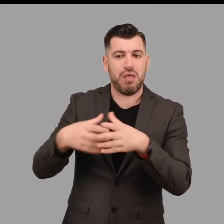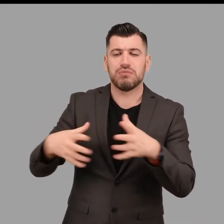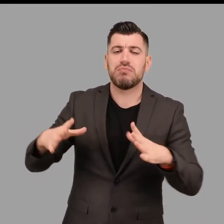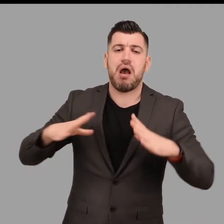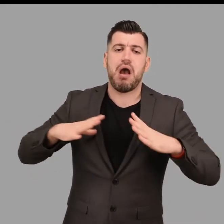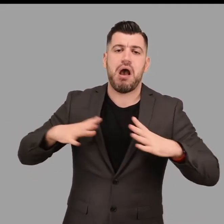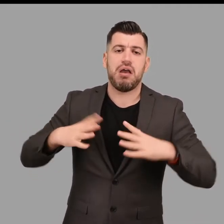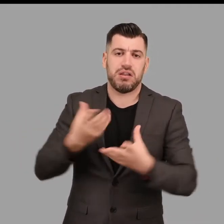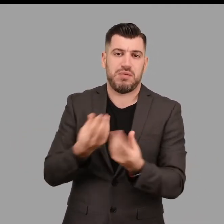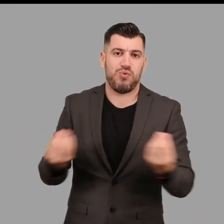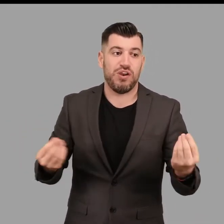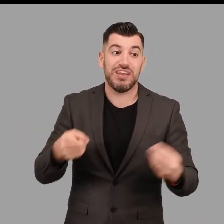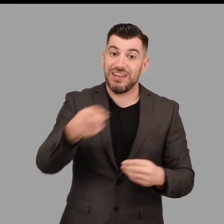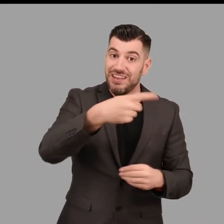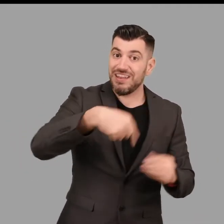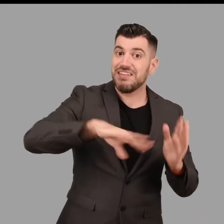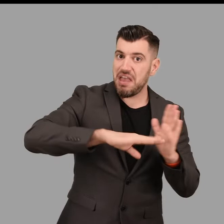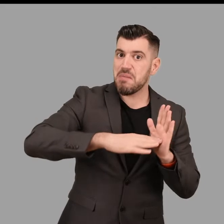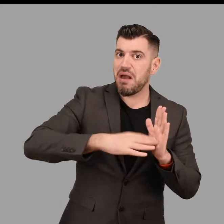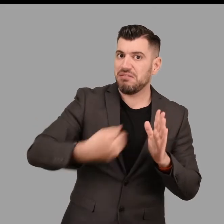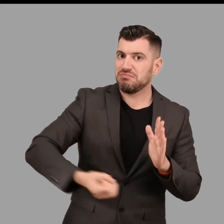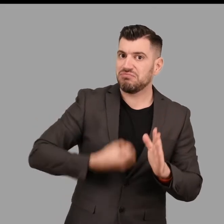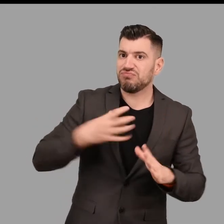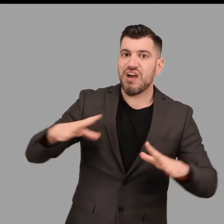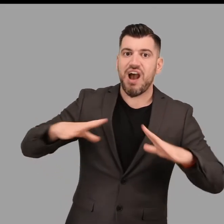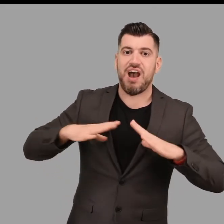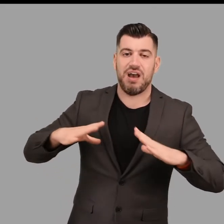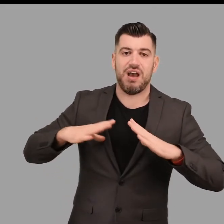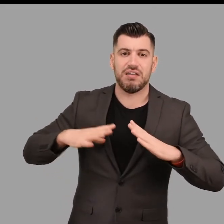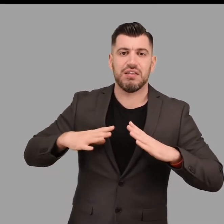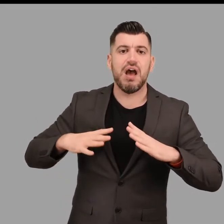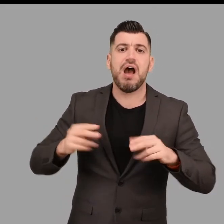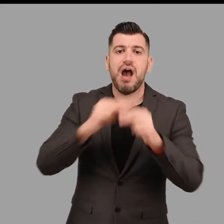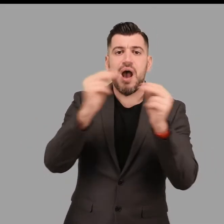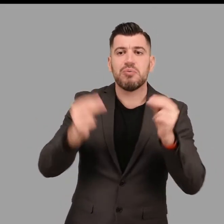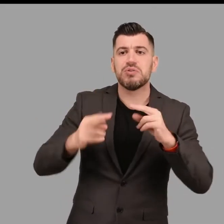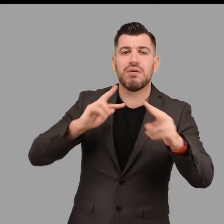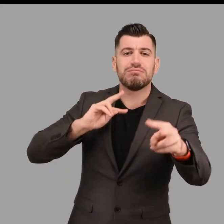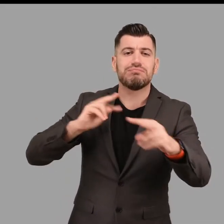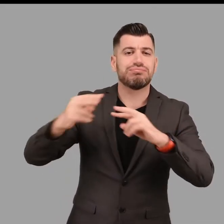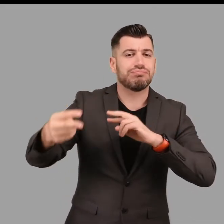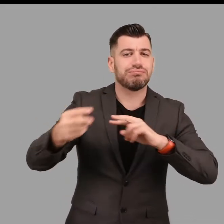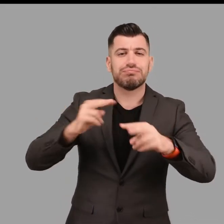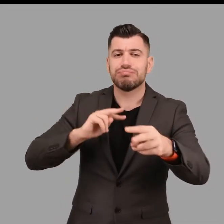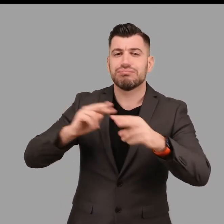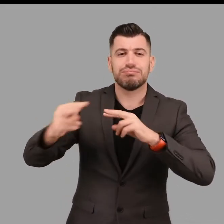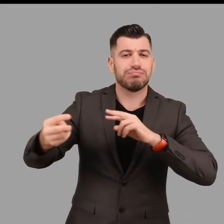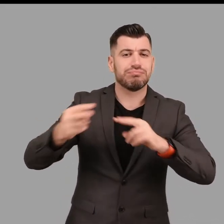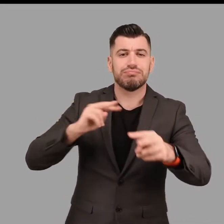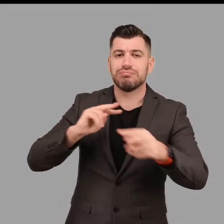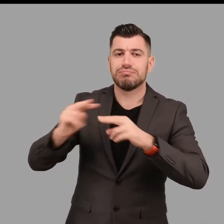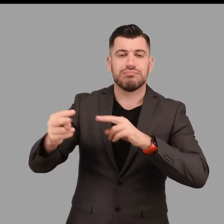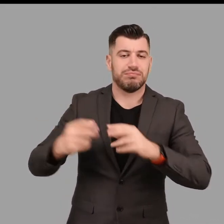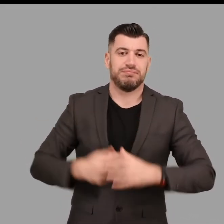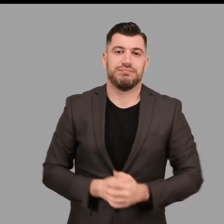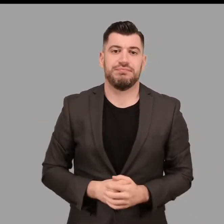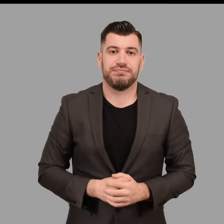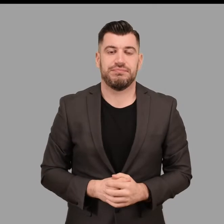προσωπικό του Μουσείου που με τη σειρά του διευκόλυνε τη διατύπωση ερωτήσεων και απόψεων για το θέμα που μας απασχολούσε.